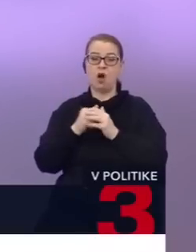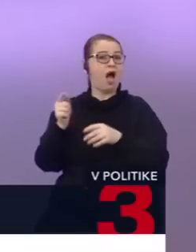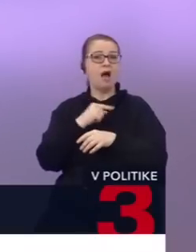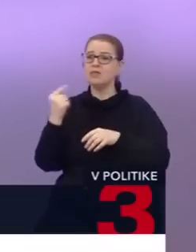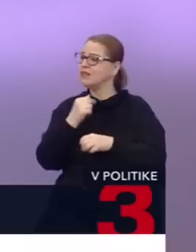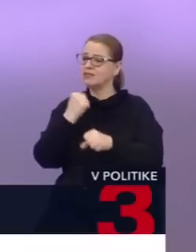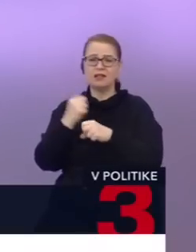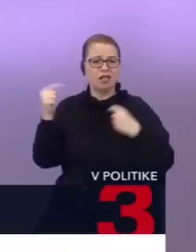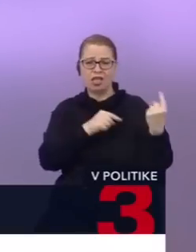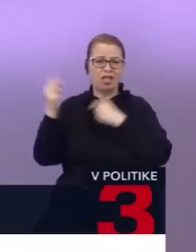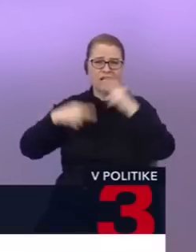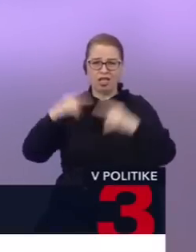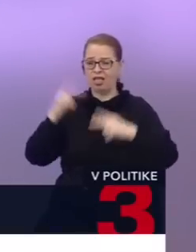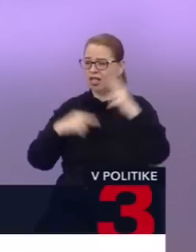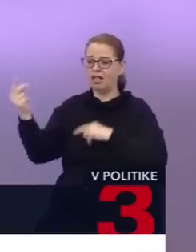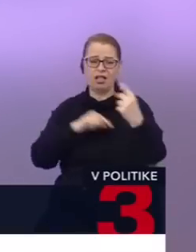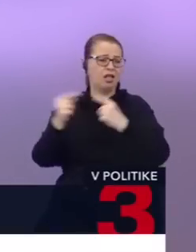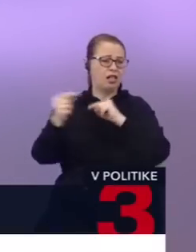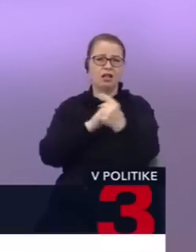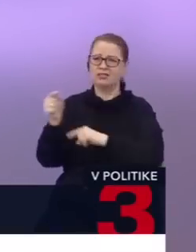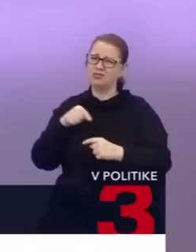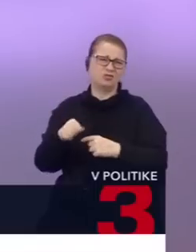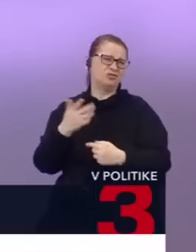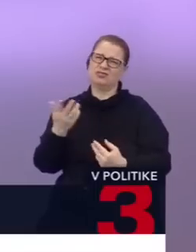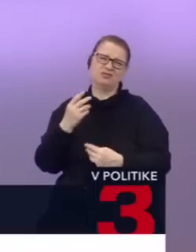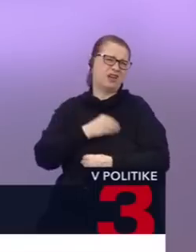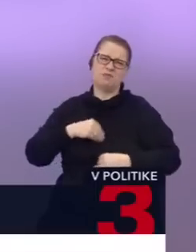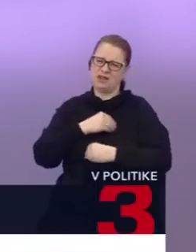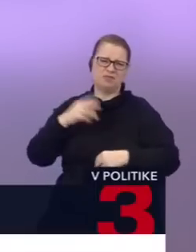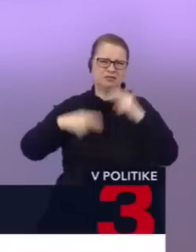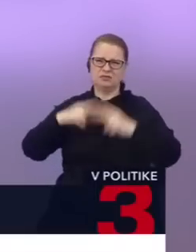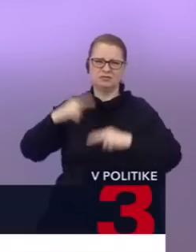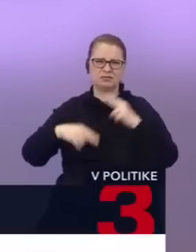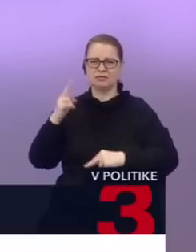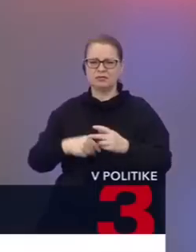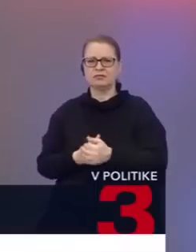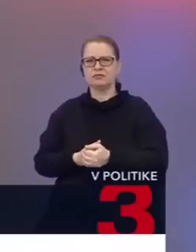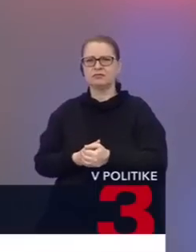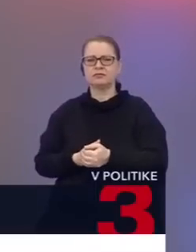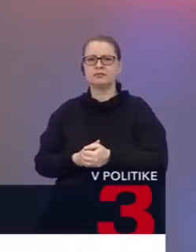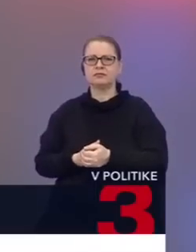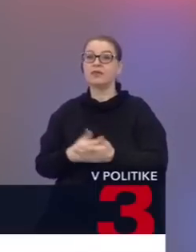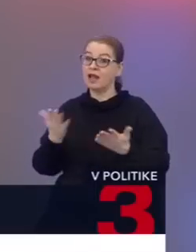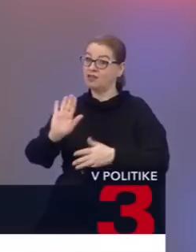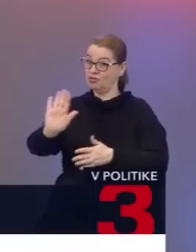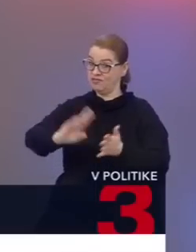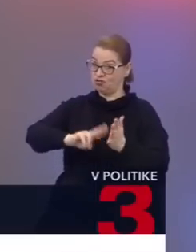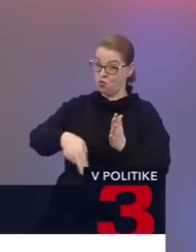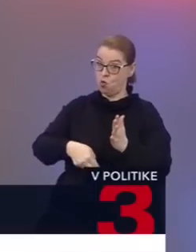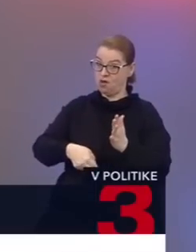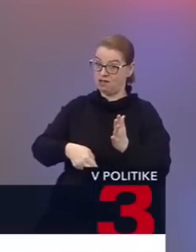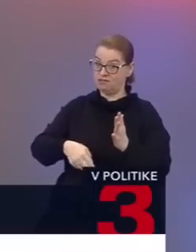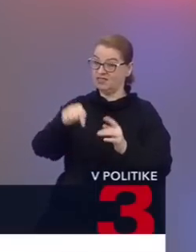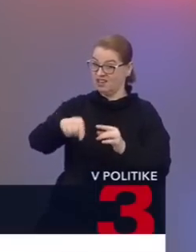dohodlili koalícia z opozície a podobne takéto mačkopse. Mačkopsi, pardon? Ale bude to vaša úloha. Budete musieť dnes večer na